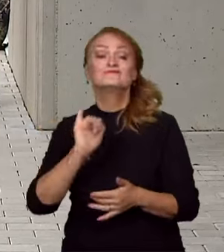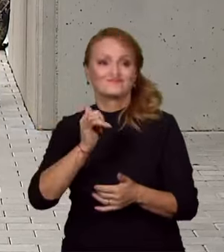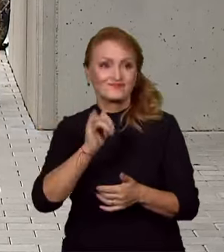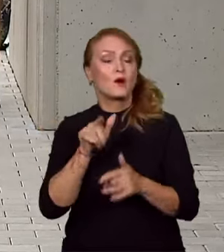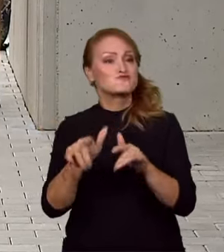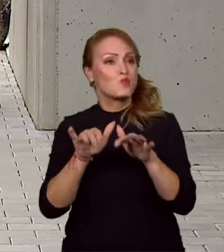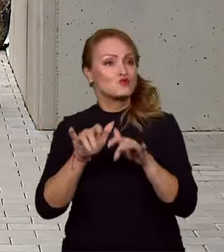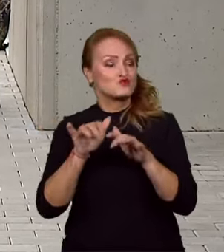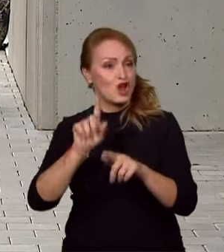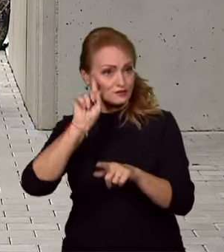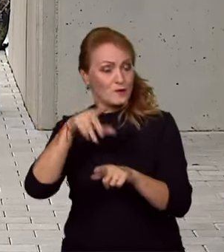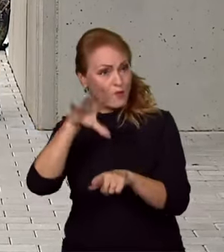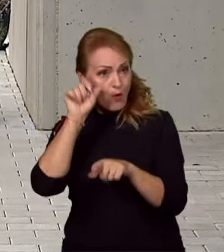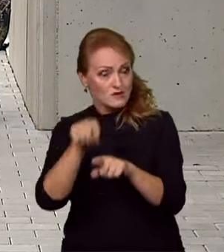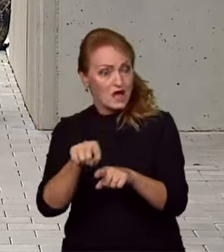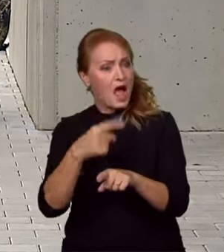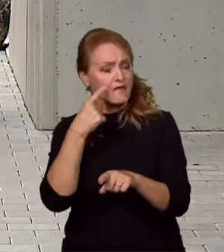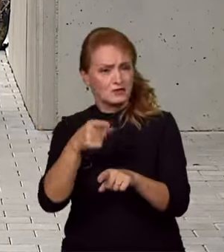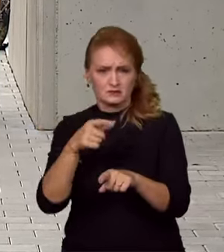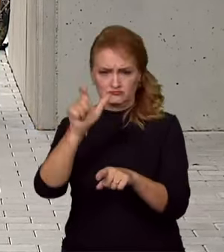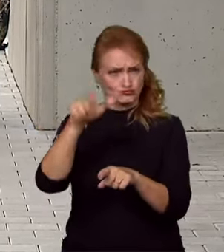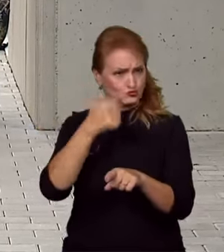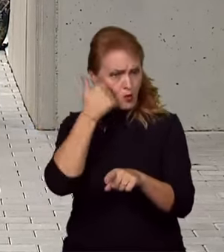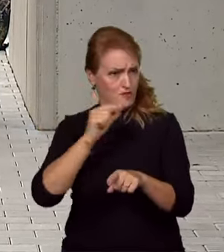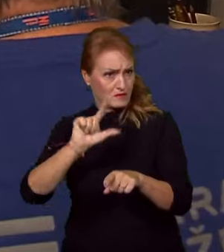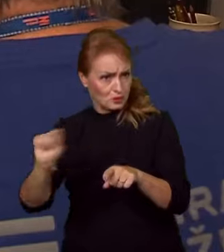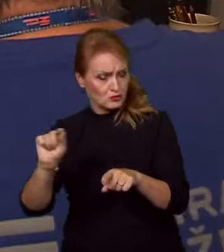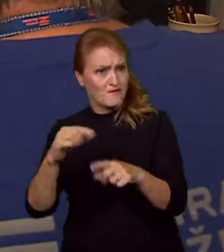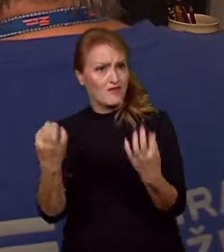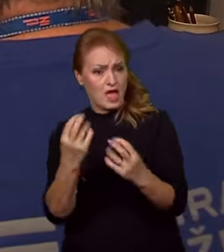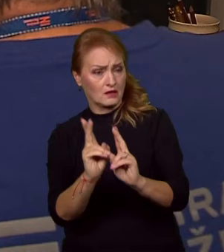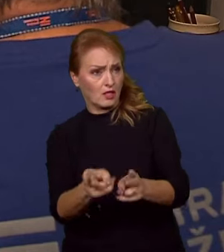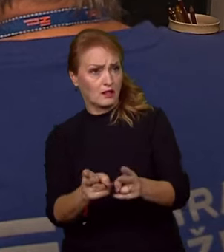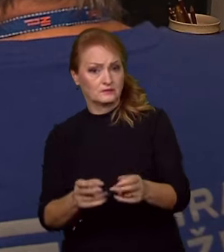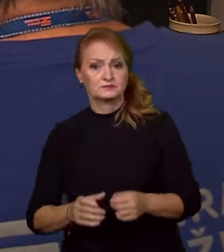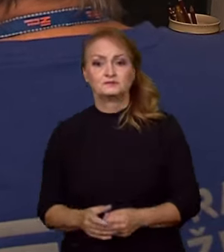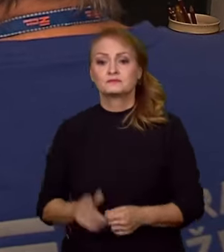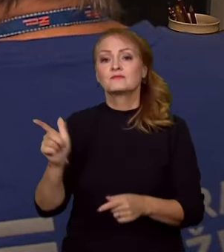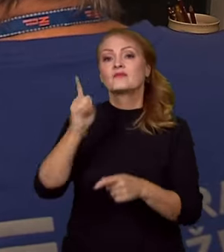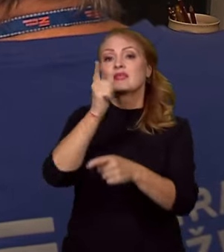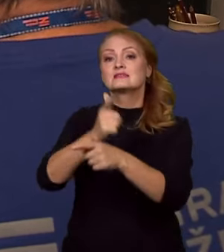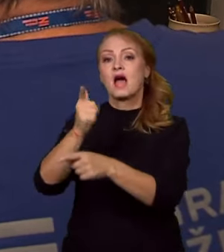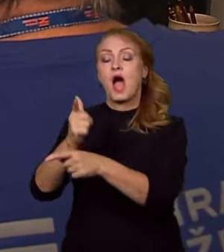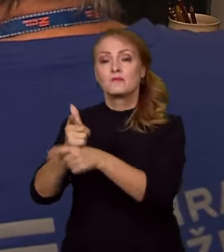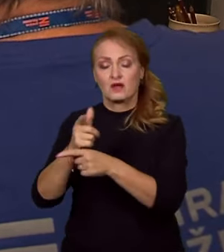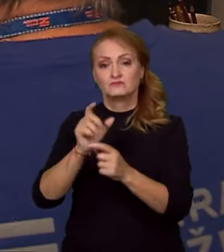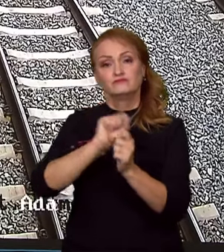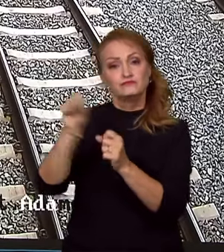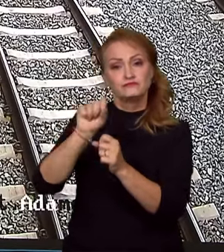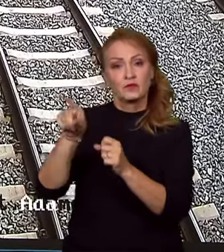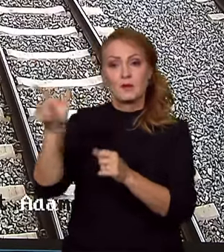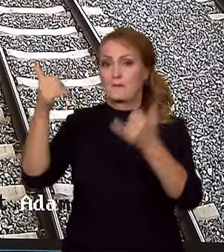vyhodnocovat, že cestující odešel, zavazadlo zůstalo. Záběry ze všech kamer sbírá ústředí v centru Prahy.